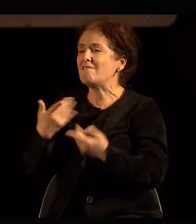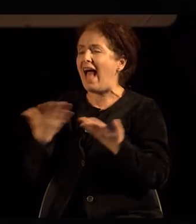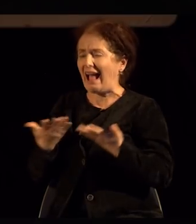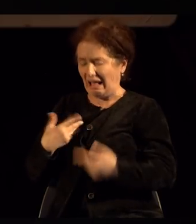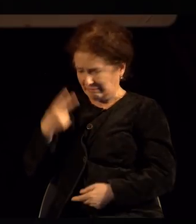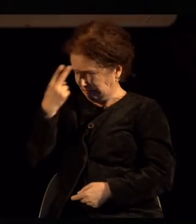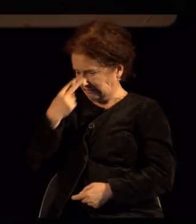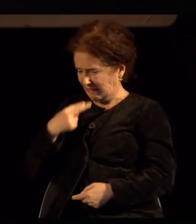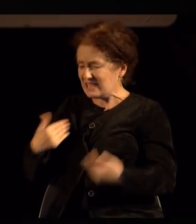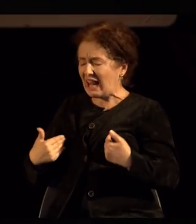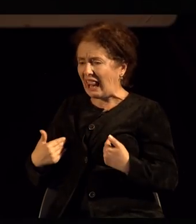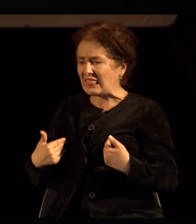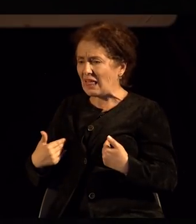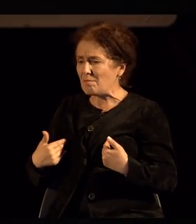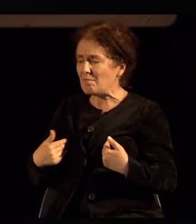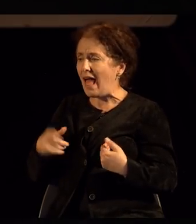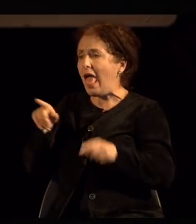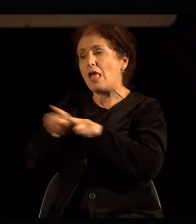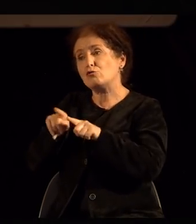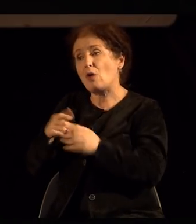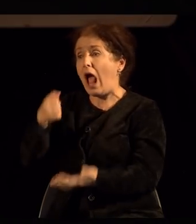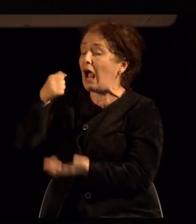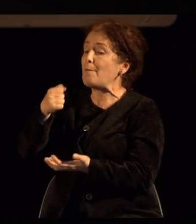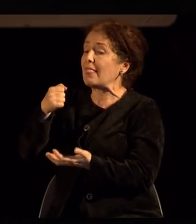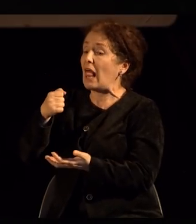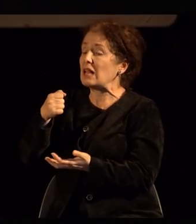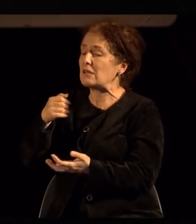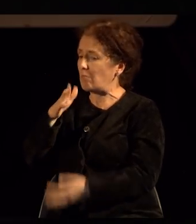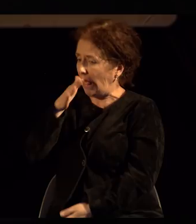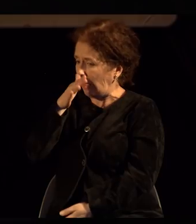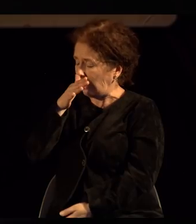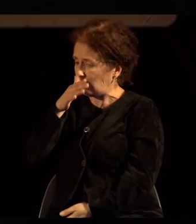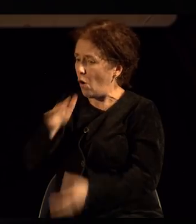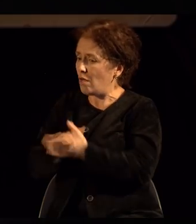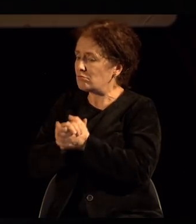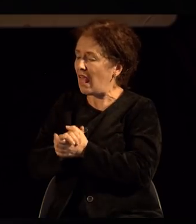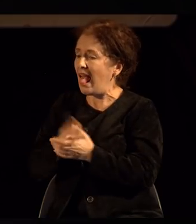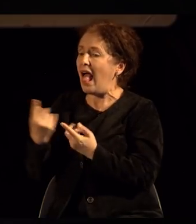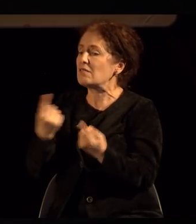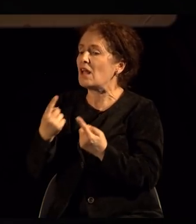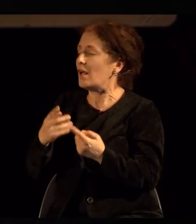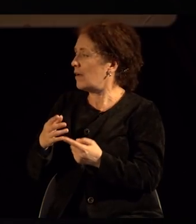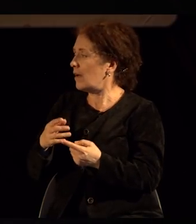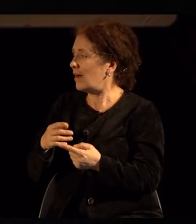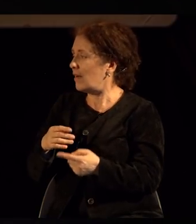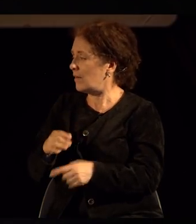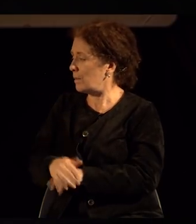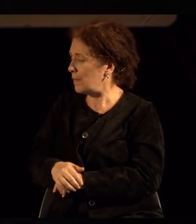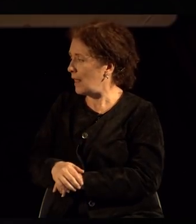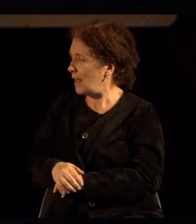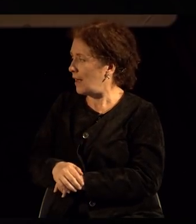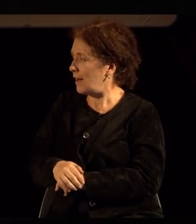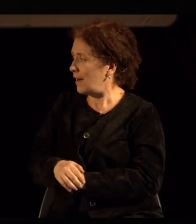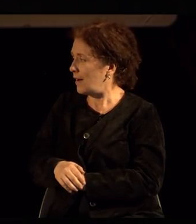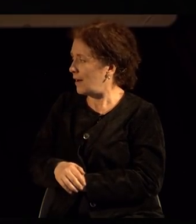има врска со капитализмот лошото грдо другарче на патриархатот